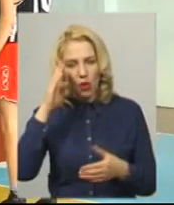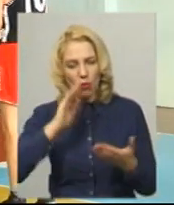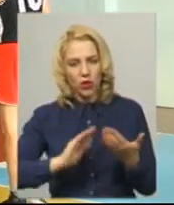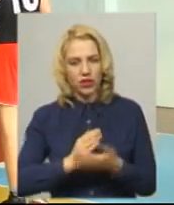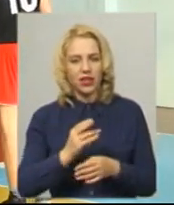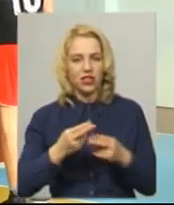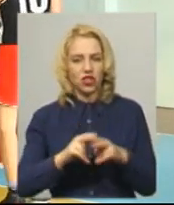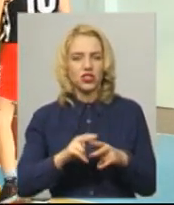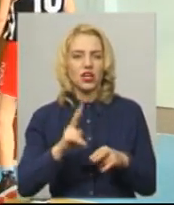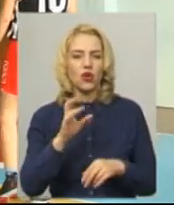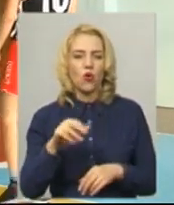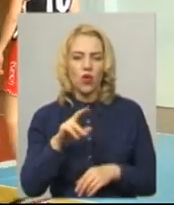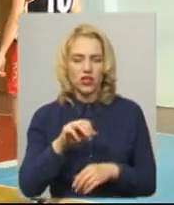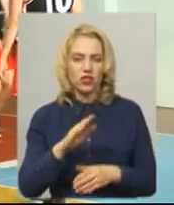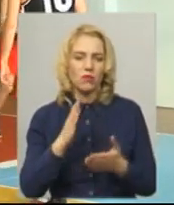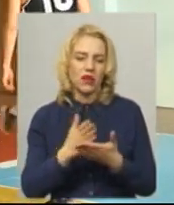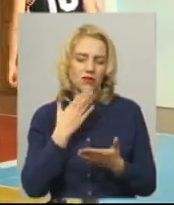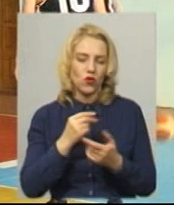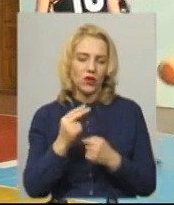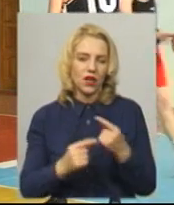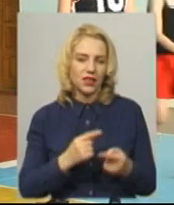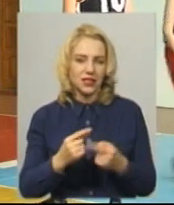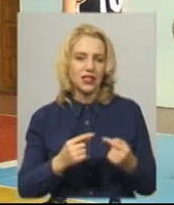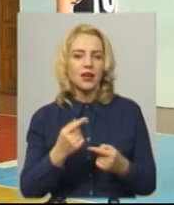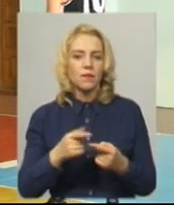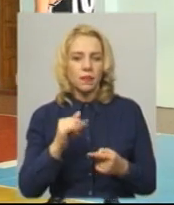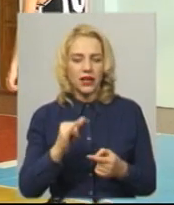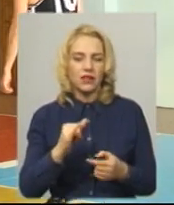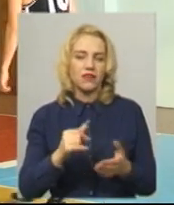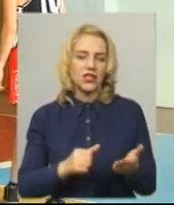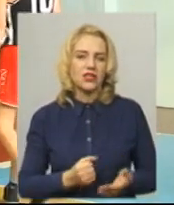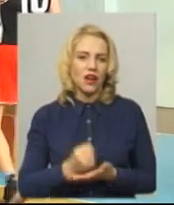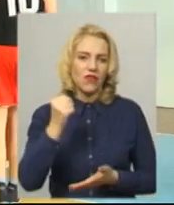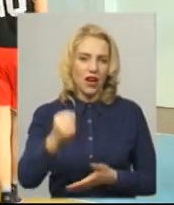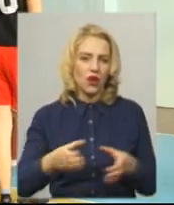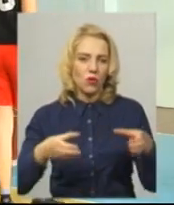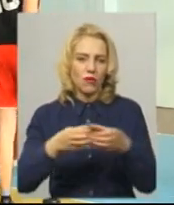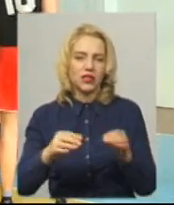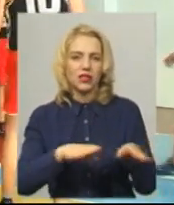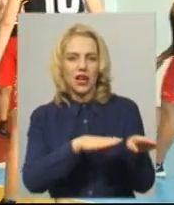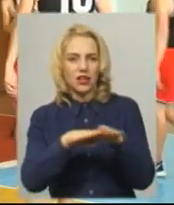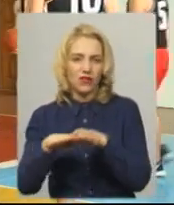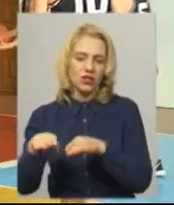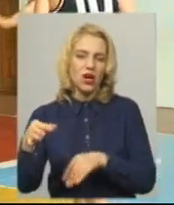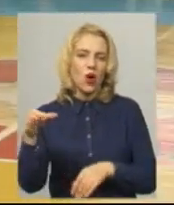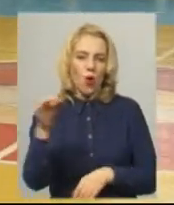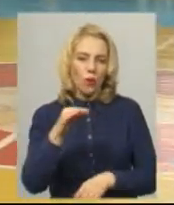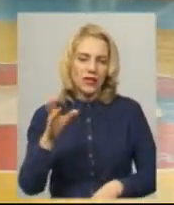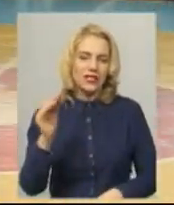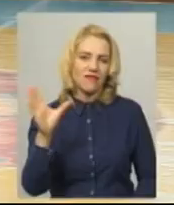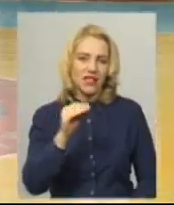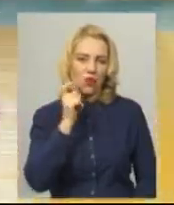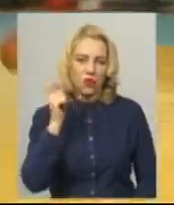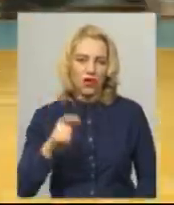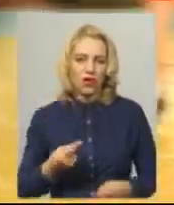завжди має свої традиції і завжди виставляє команди на обласний рівень, всеукраїнський. У першому